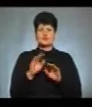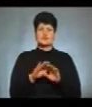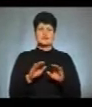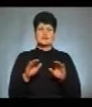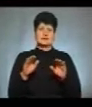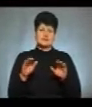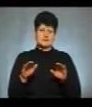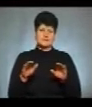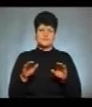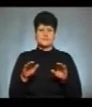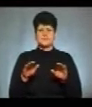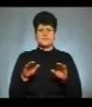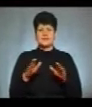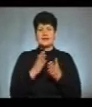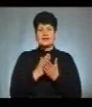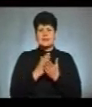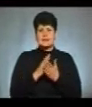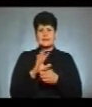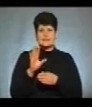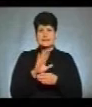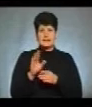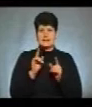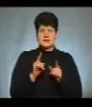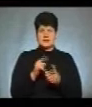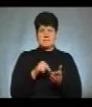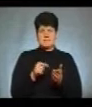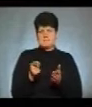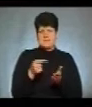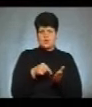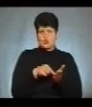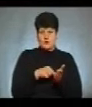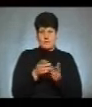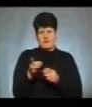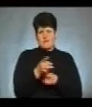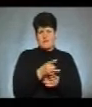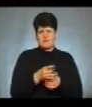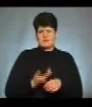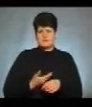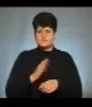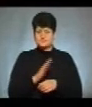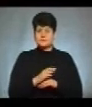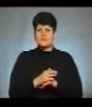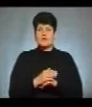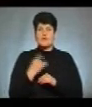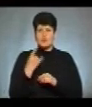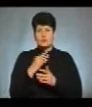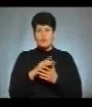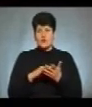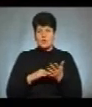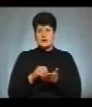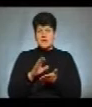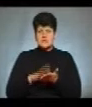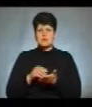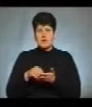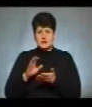є не лише з міста Тернополя, а з районів області. В області продовжують реєструватись